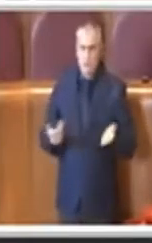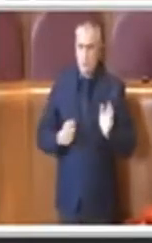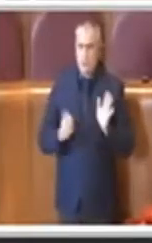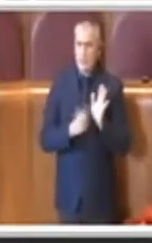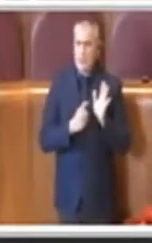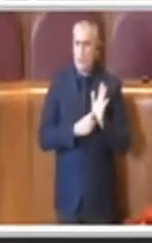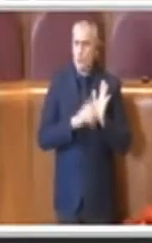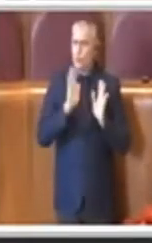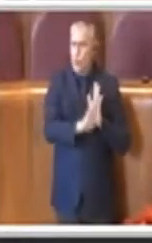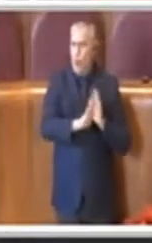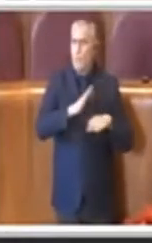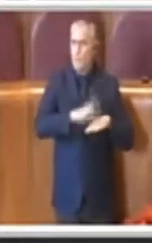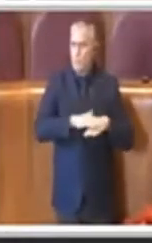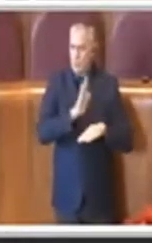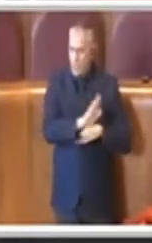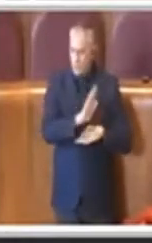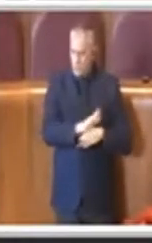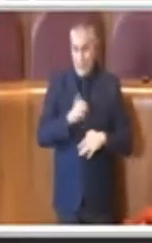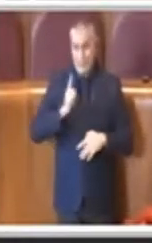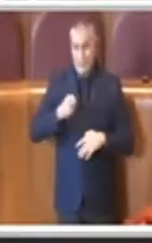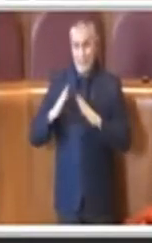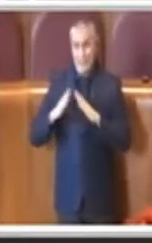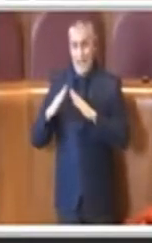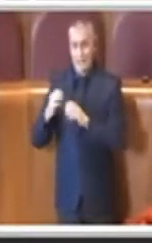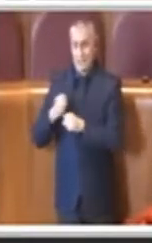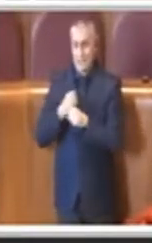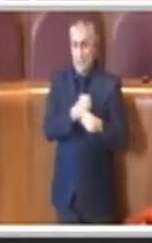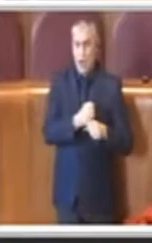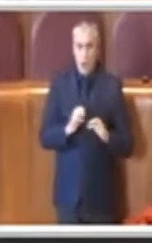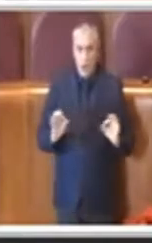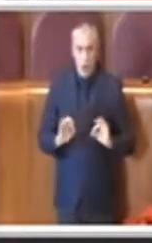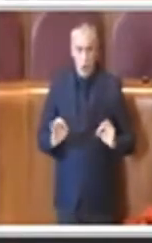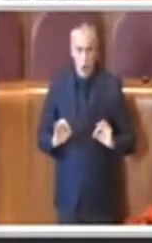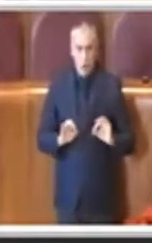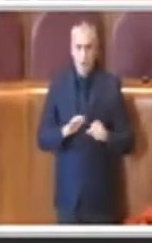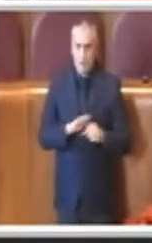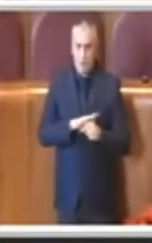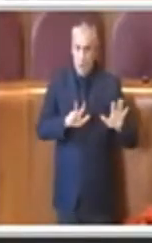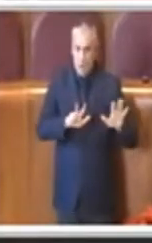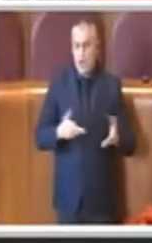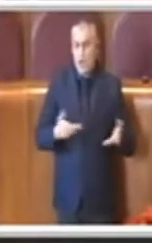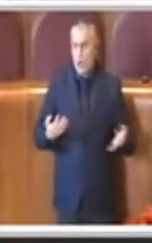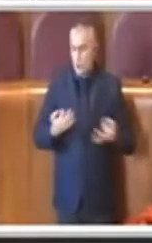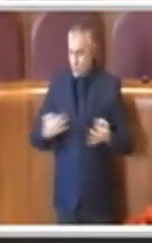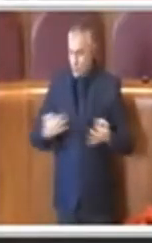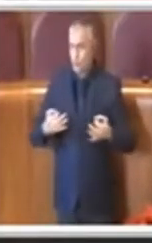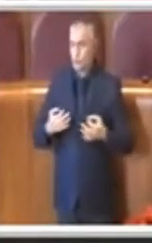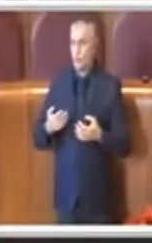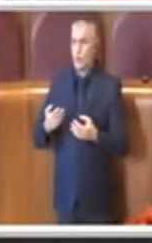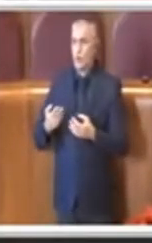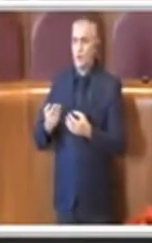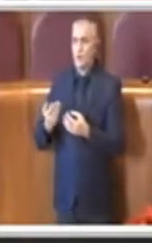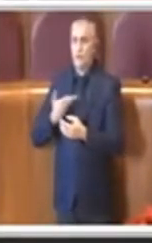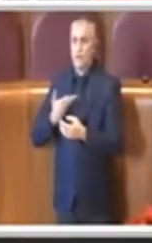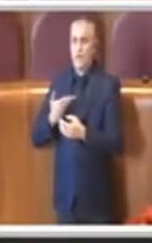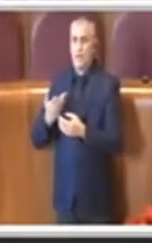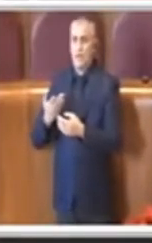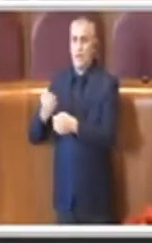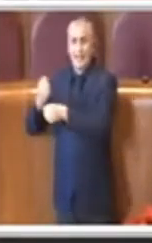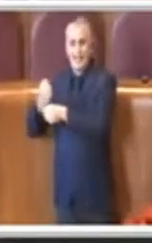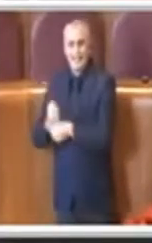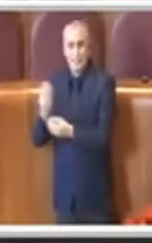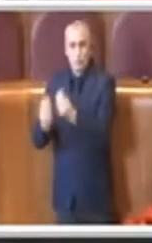proprietari. Quindi benvenga questa collaborazione tra istituzioni con la regione per trovare le soluzioni